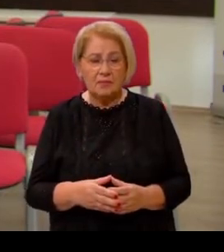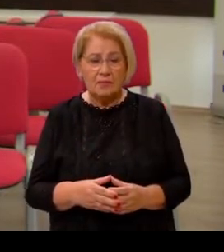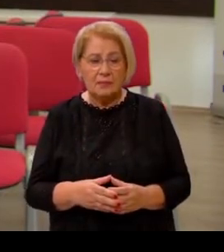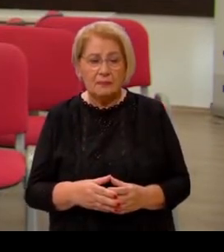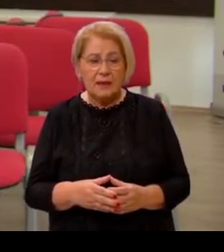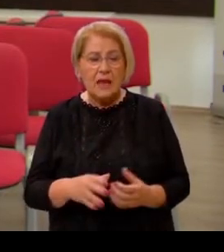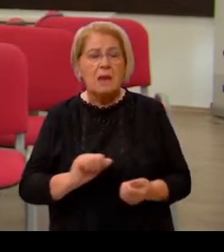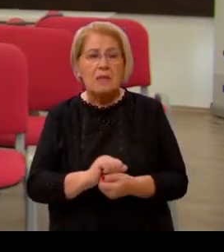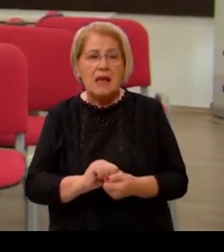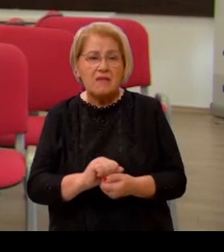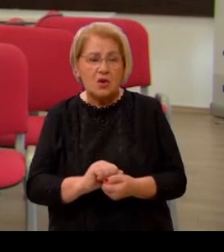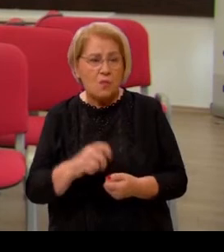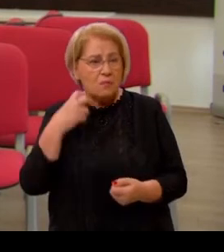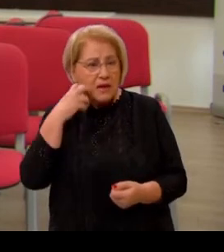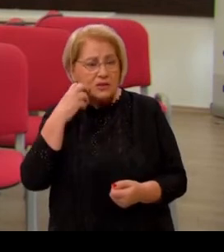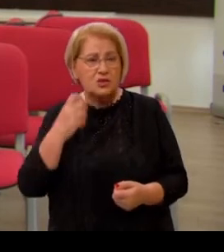mljeveno meso,